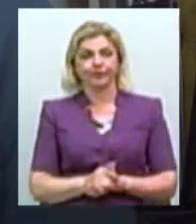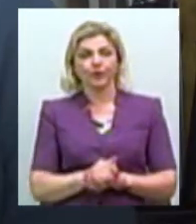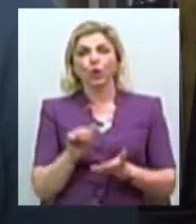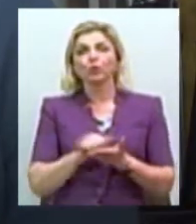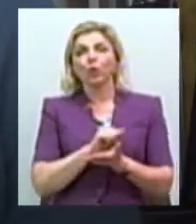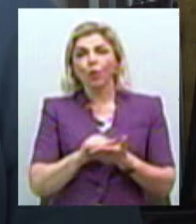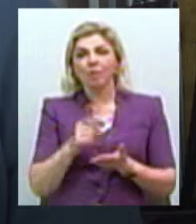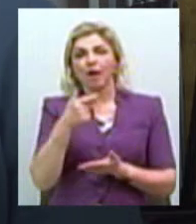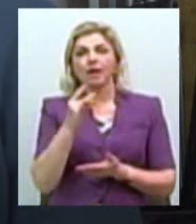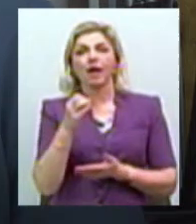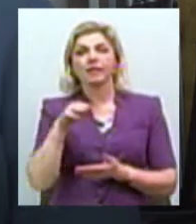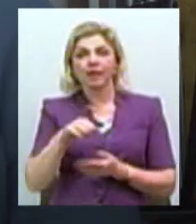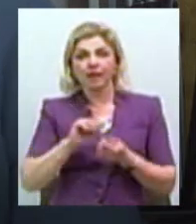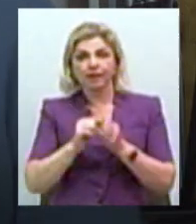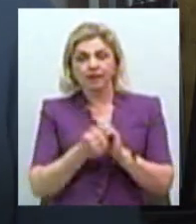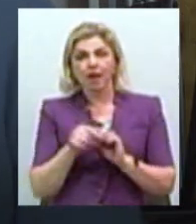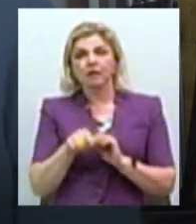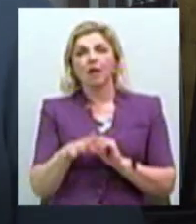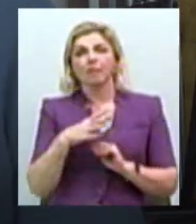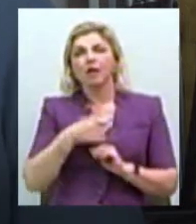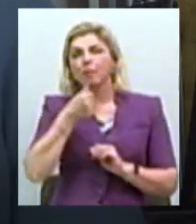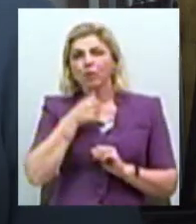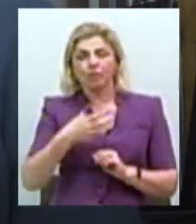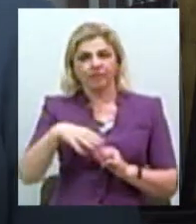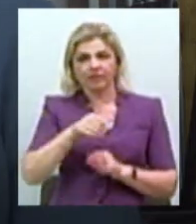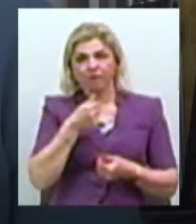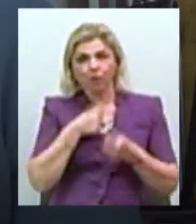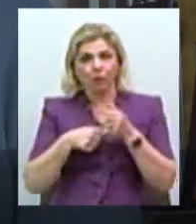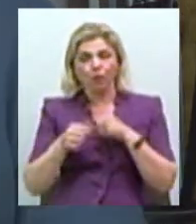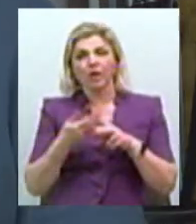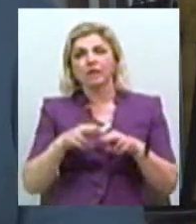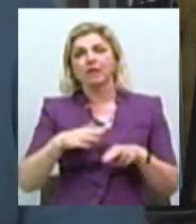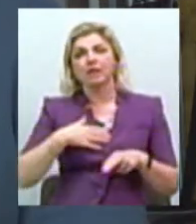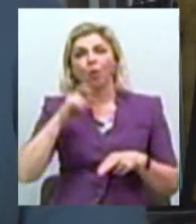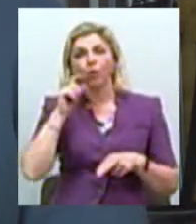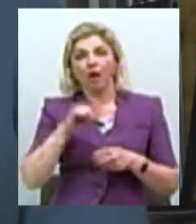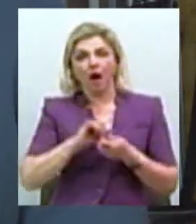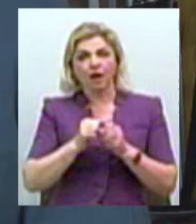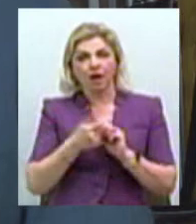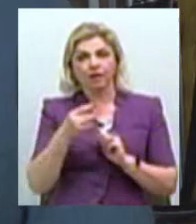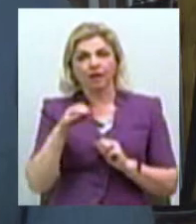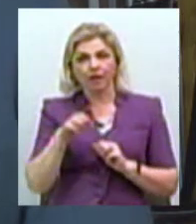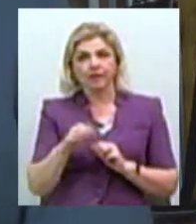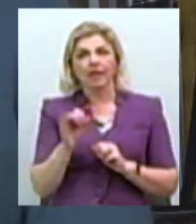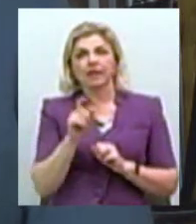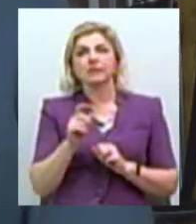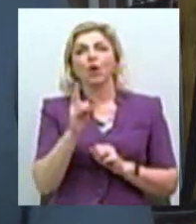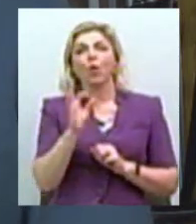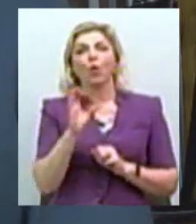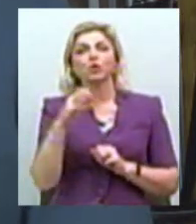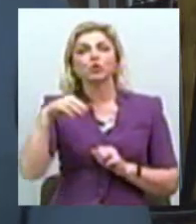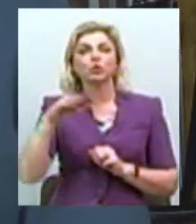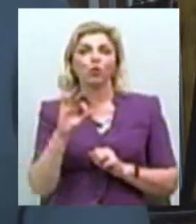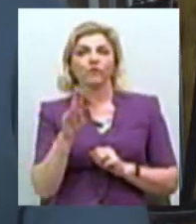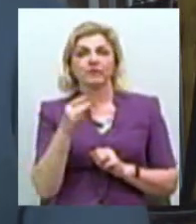Вся документація по граніту, граніт пройшов всі випробування. Це наш український граніт по Костовського кар'єра. Ніякої